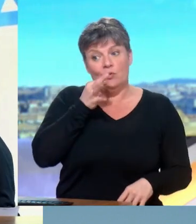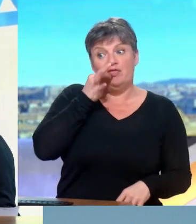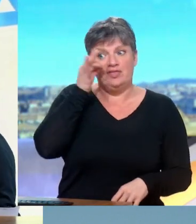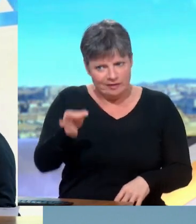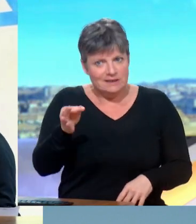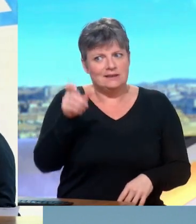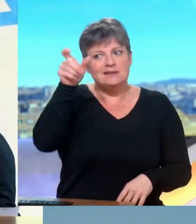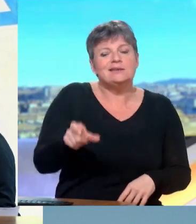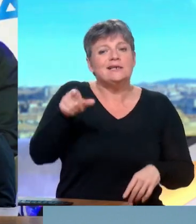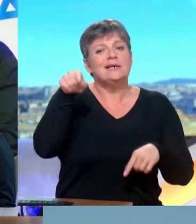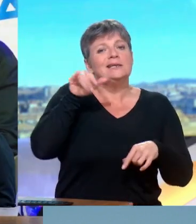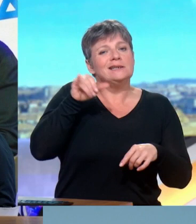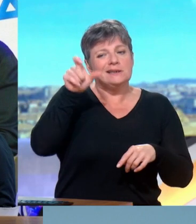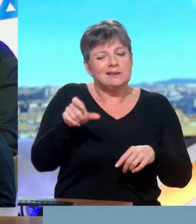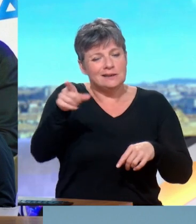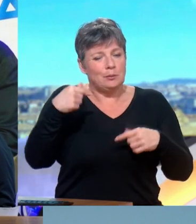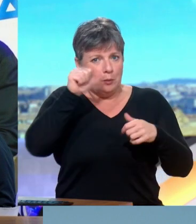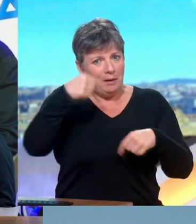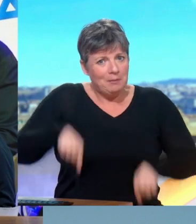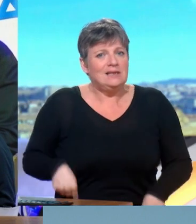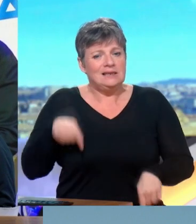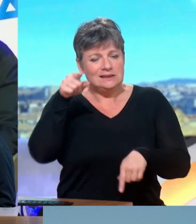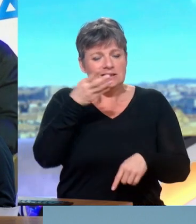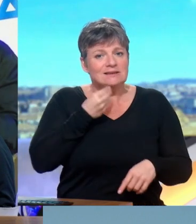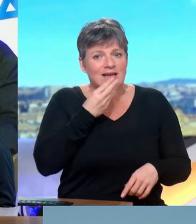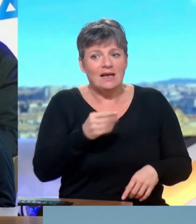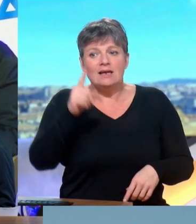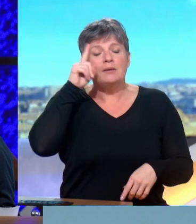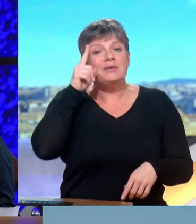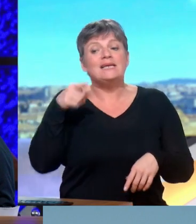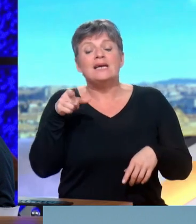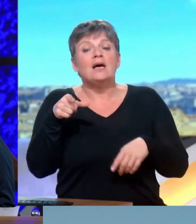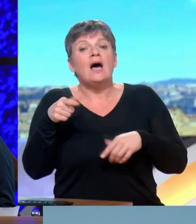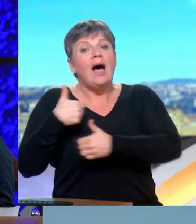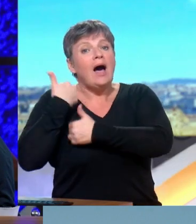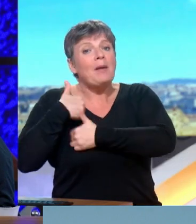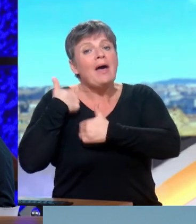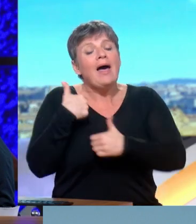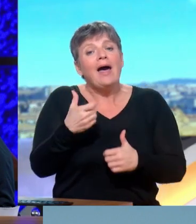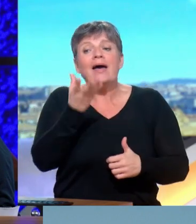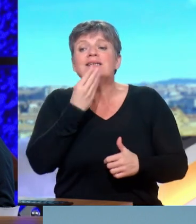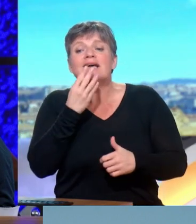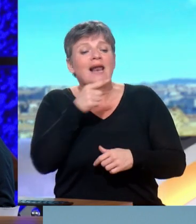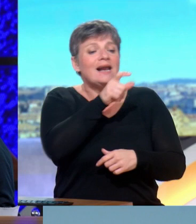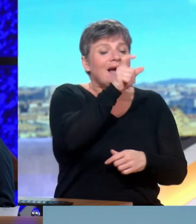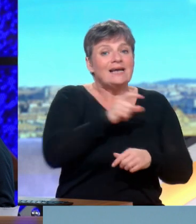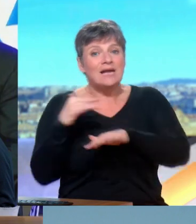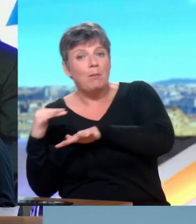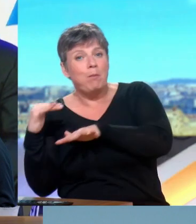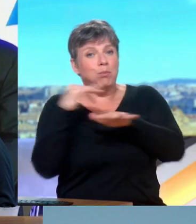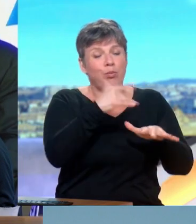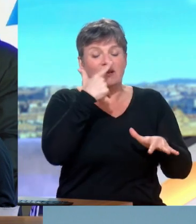Netanyahou. Pourquoi ? Parce que si les troupes israéliennes entrent à Gaza, premièrement, ça va être un combat de rue